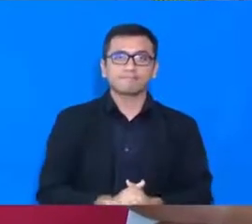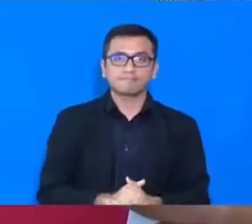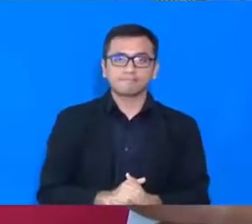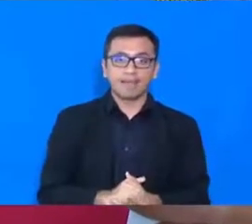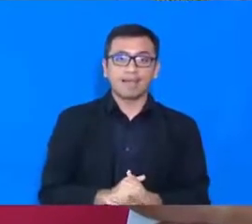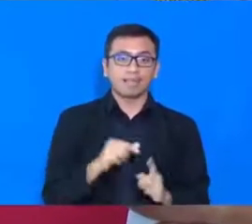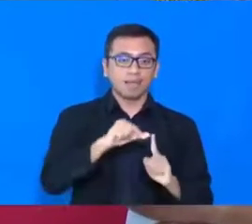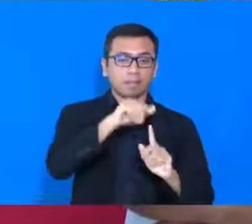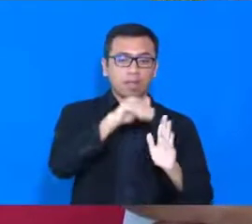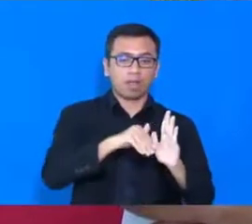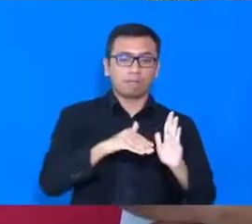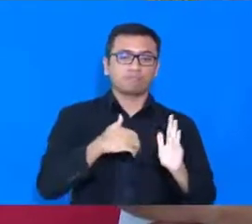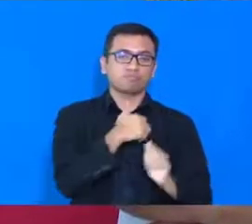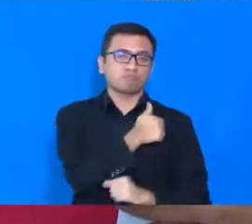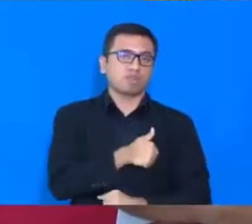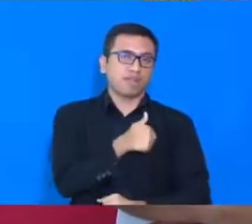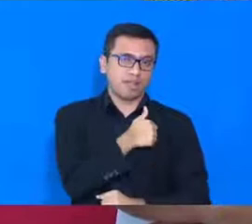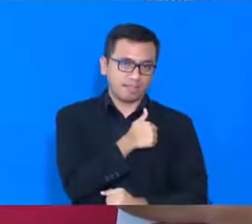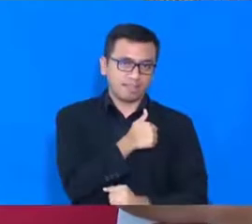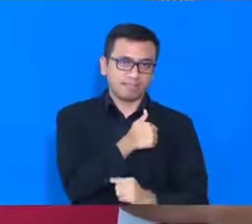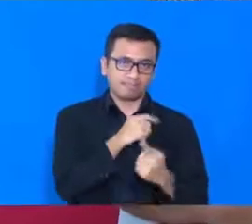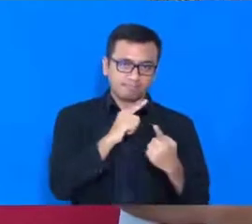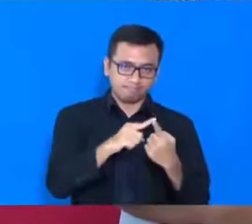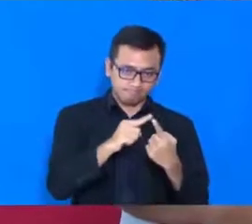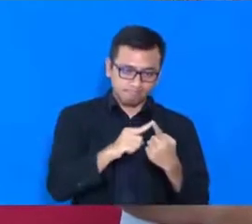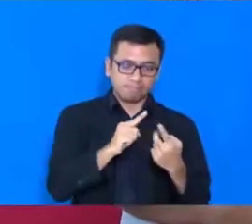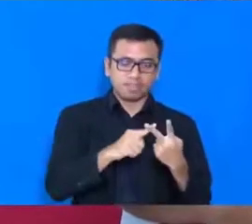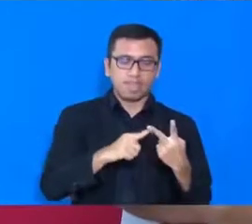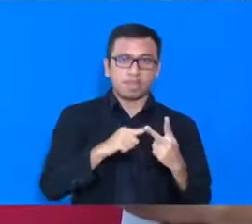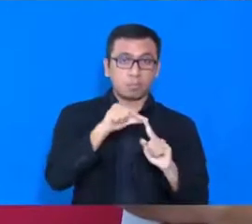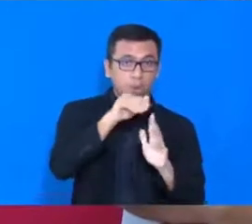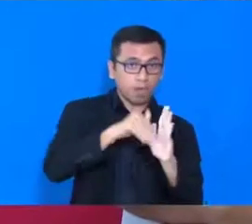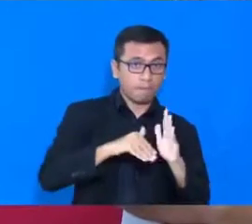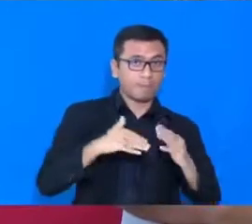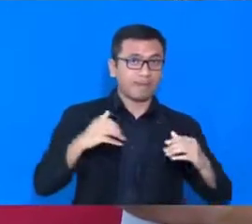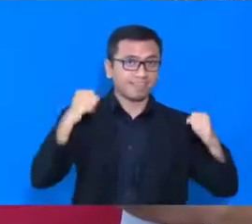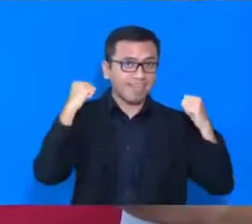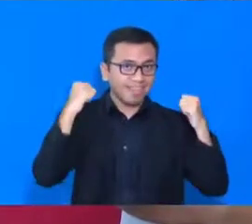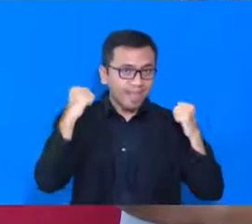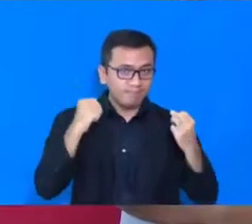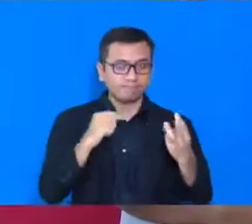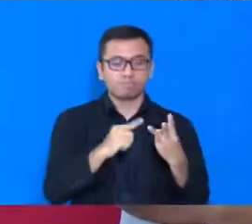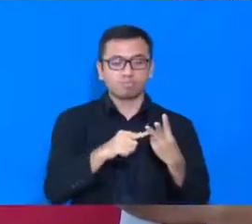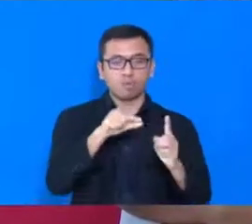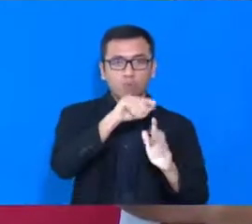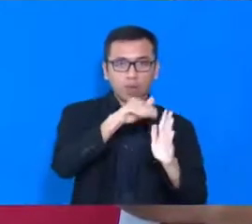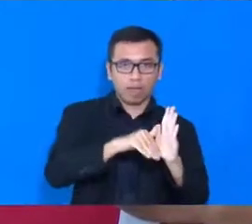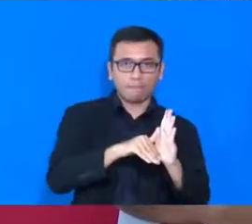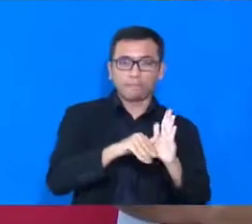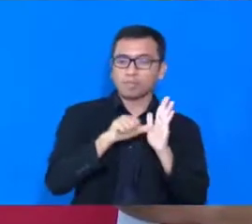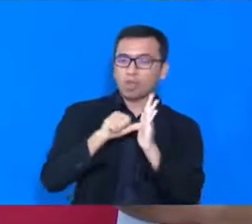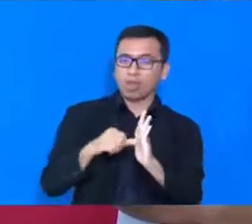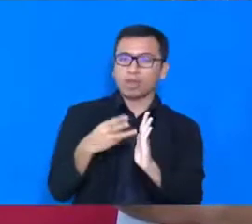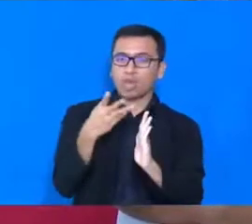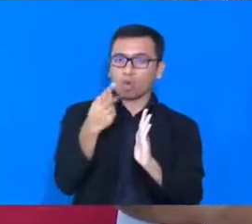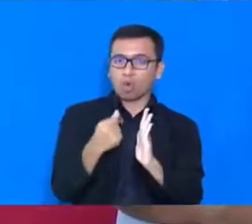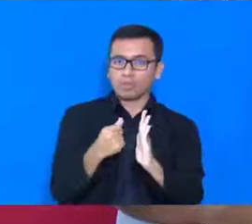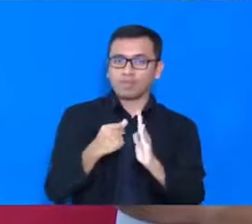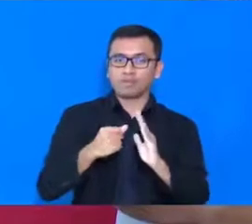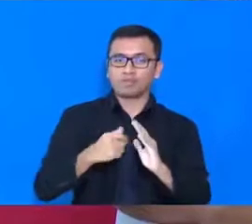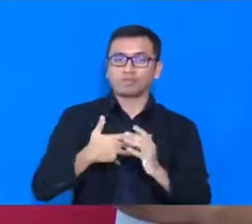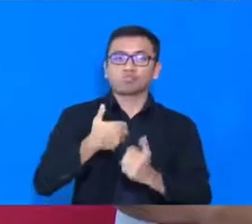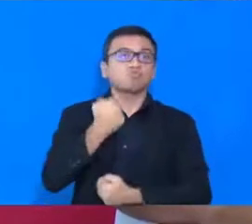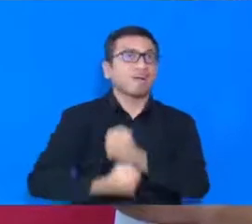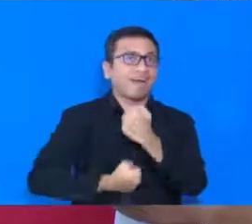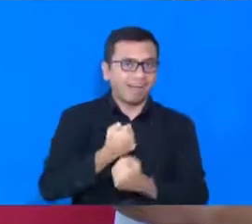melengkapi, program-program di bidang kesehatan, dan juga program-program berupa insentif, untuk dunia usaha, khususnya